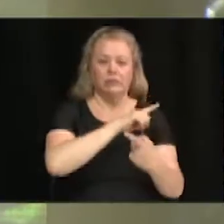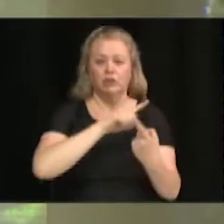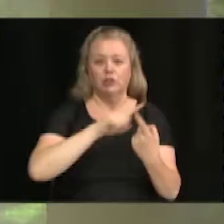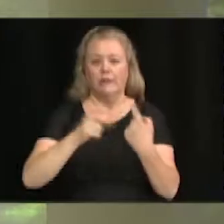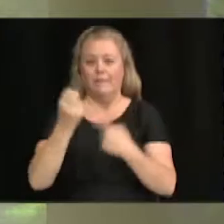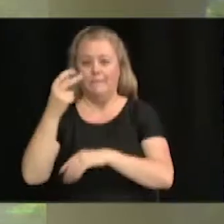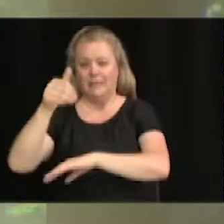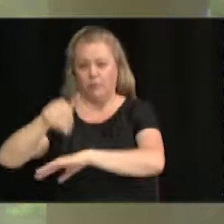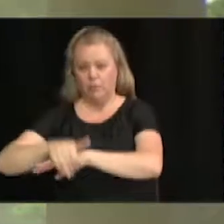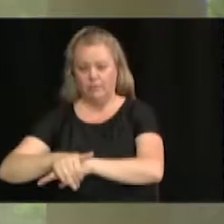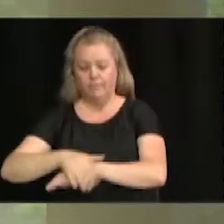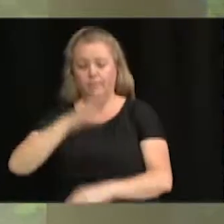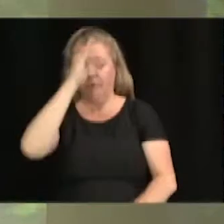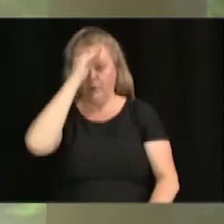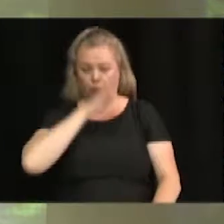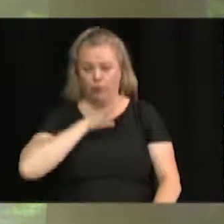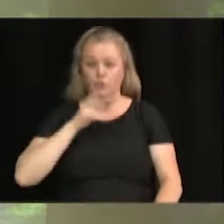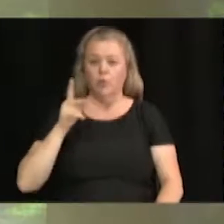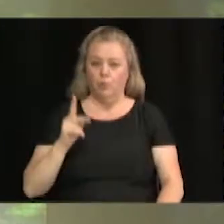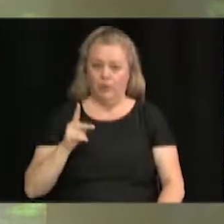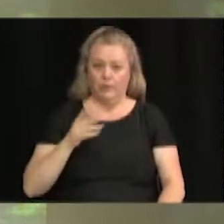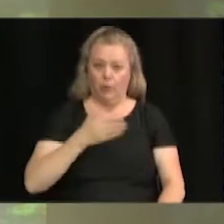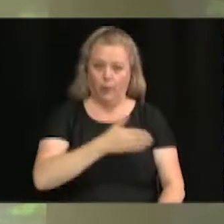M. Poisson et Mme Lambert.